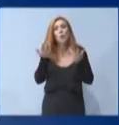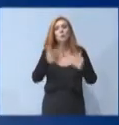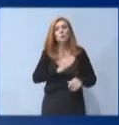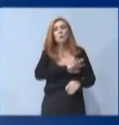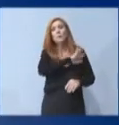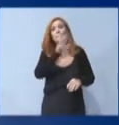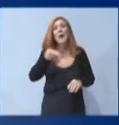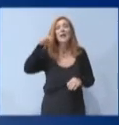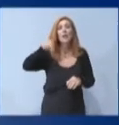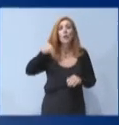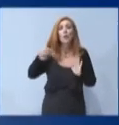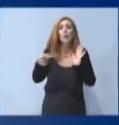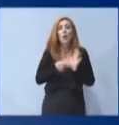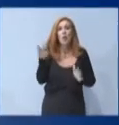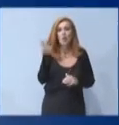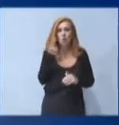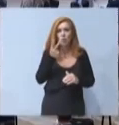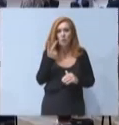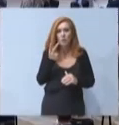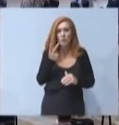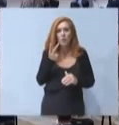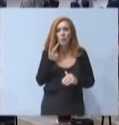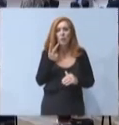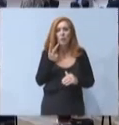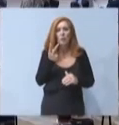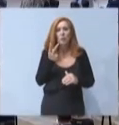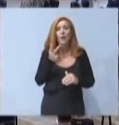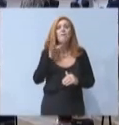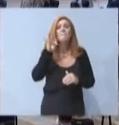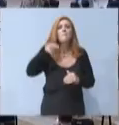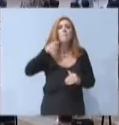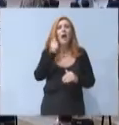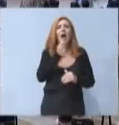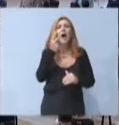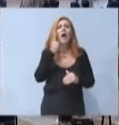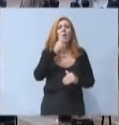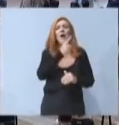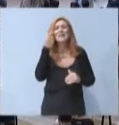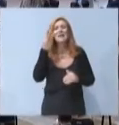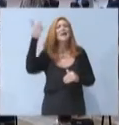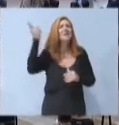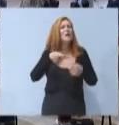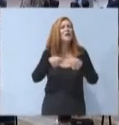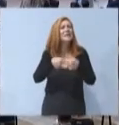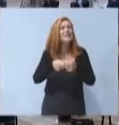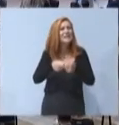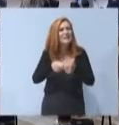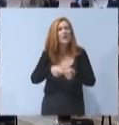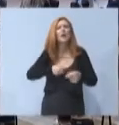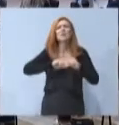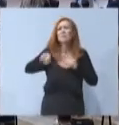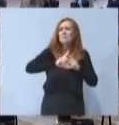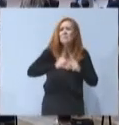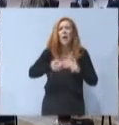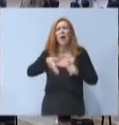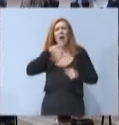τον Ιούνιο του 2022 ομοιωμένος ΦΠΑ 13% στα εισιτήρια, στις μεταφορές, στον